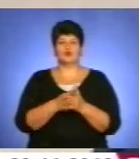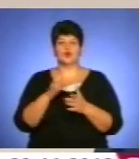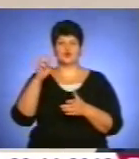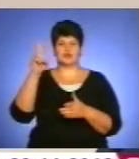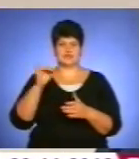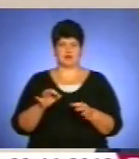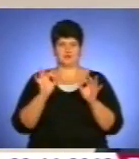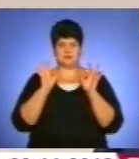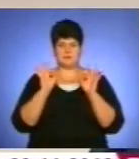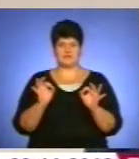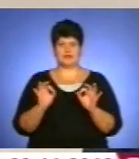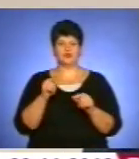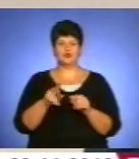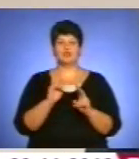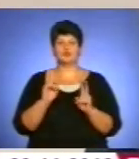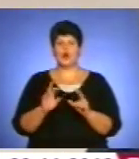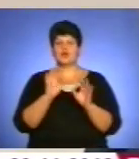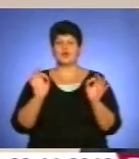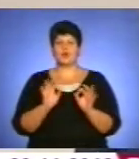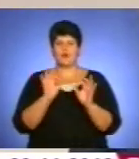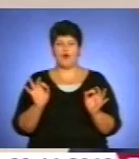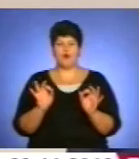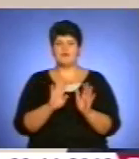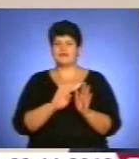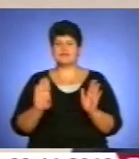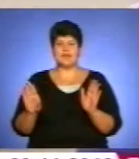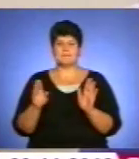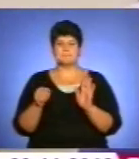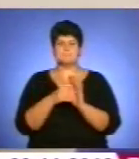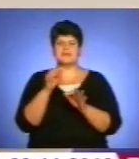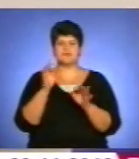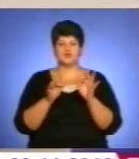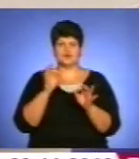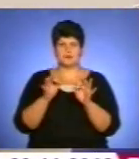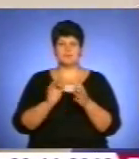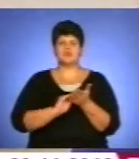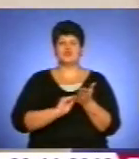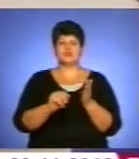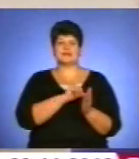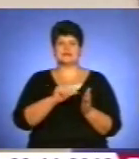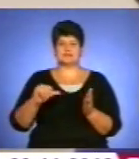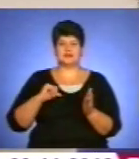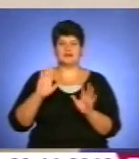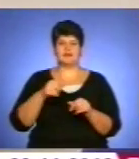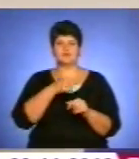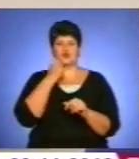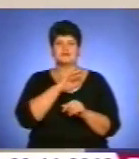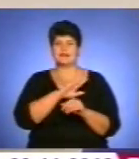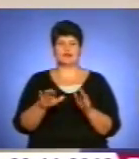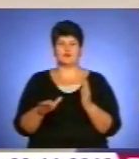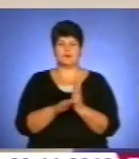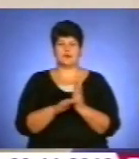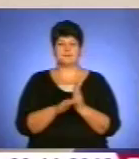справедливості, що тут ніхто нікому не підсуджує. Пишіть самі, і нехай вам дорослі не допомагають.